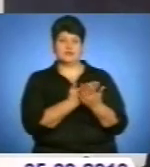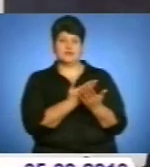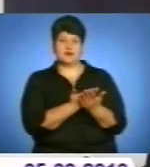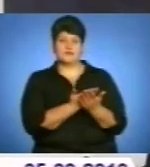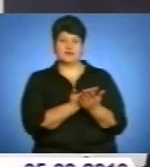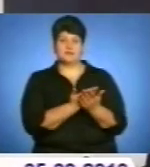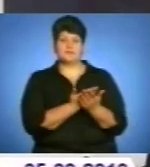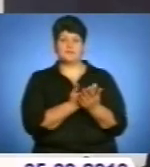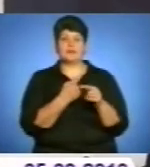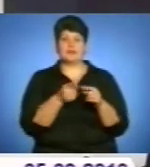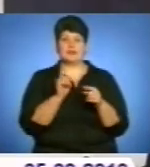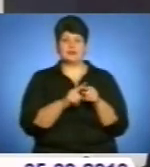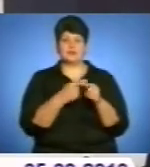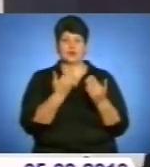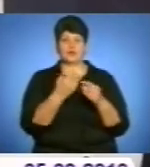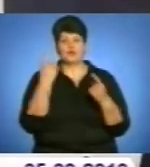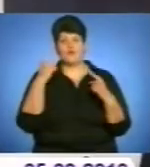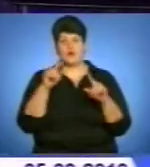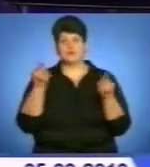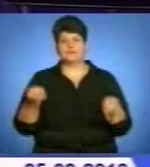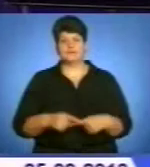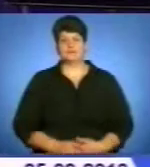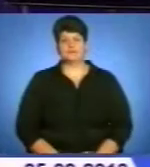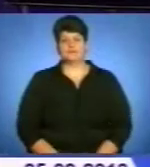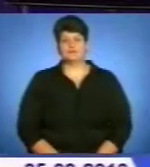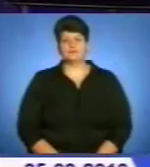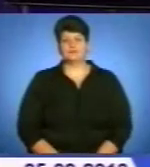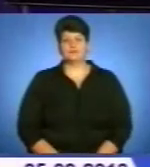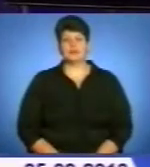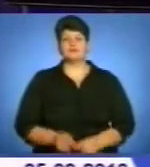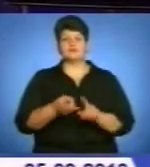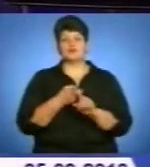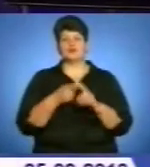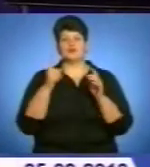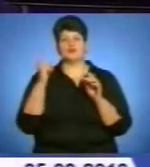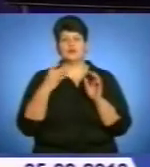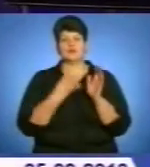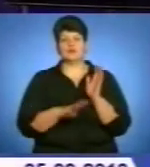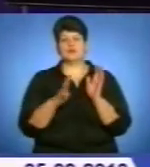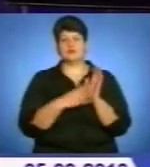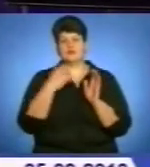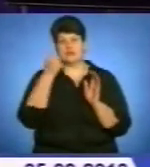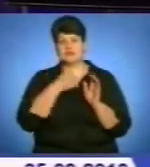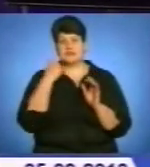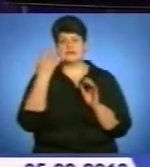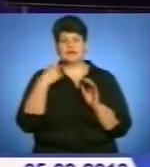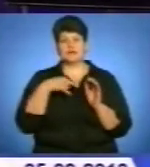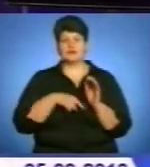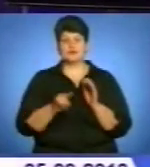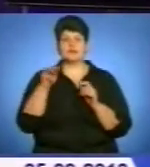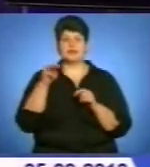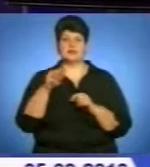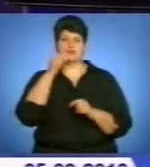його творів. З нагоди 199-ї річниці з дня народження Тараса